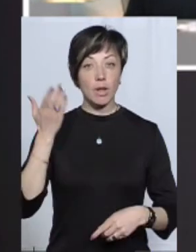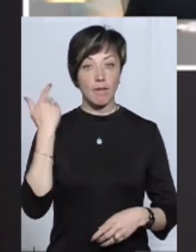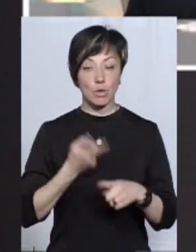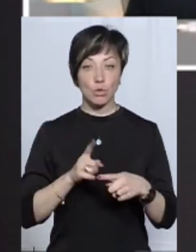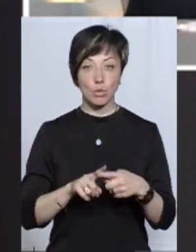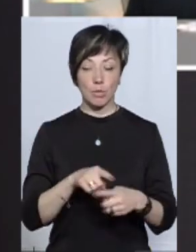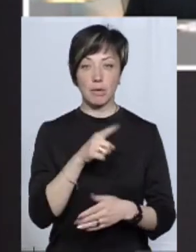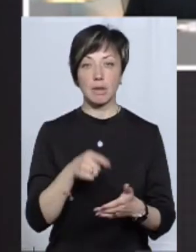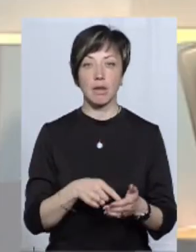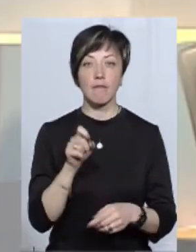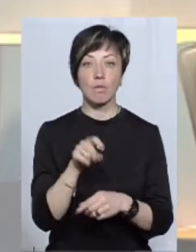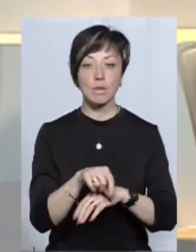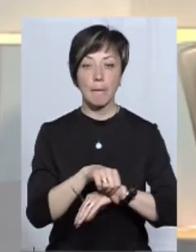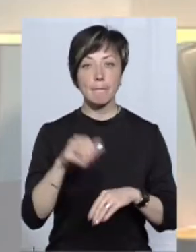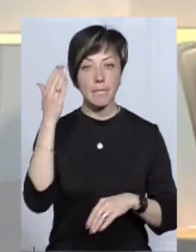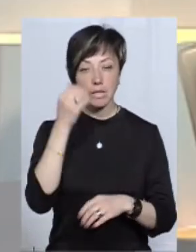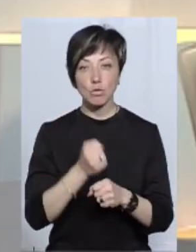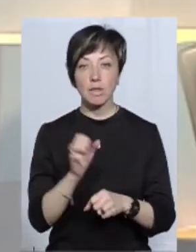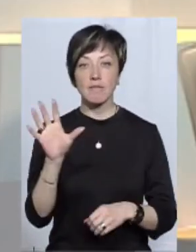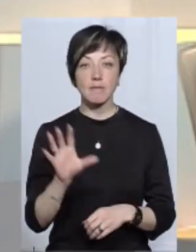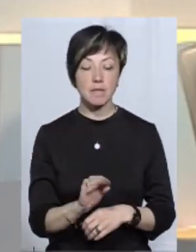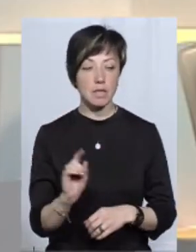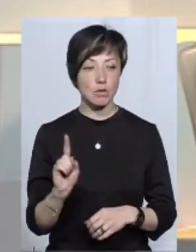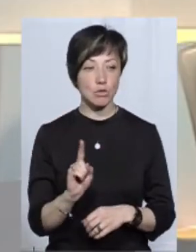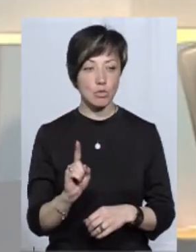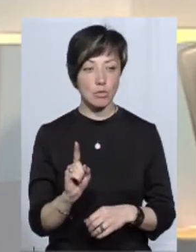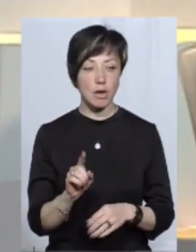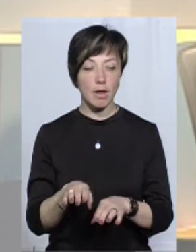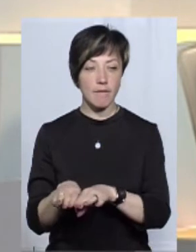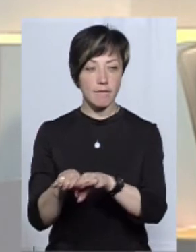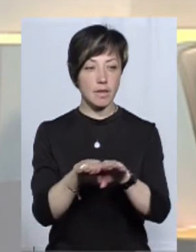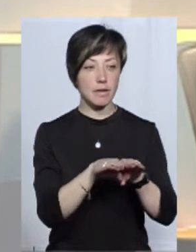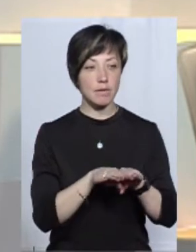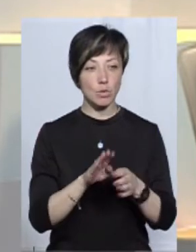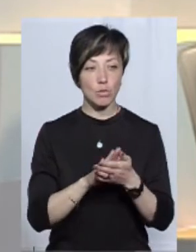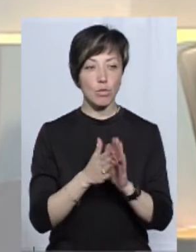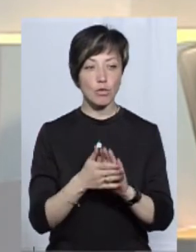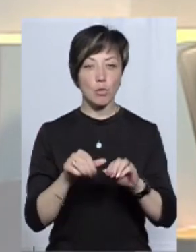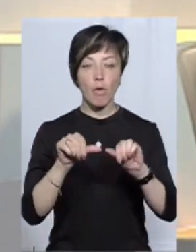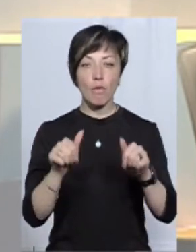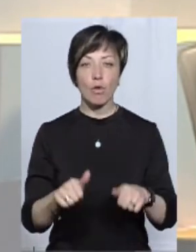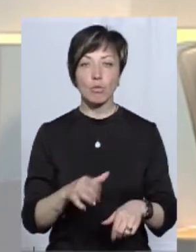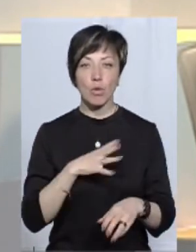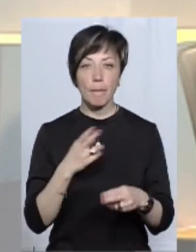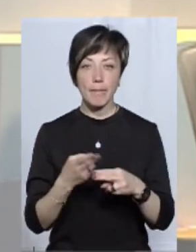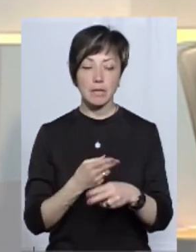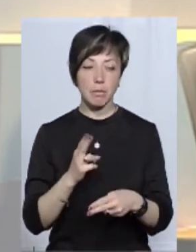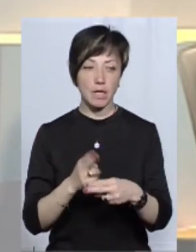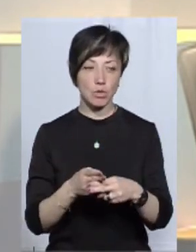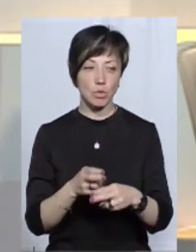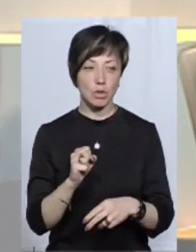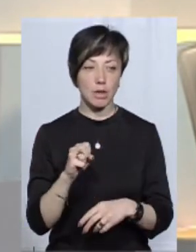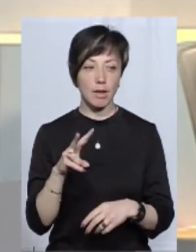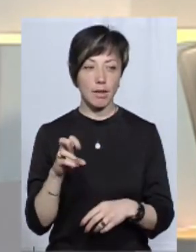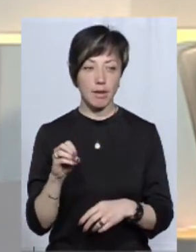функція митниці зробити все, щоб всі були в рівних умовах, і щоб митне оформлення було безперешкодне. Але при